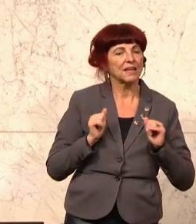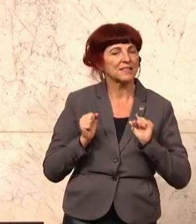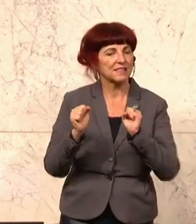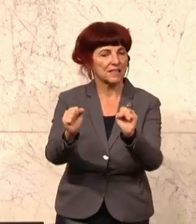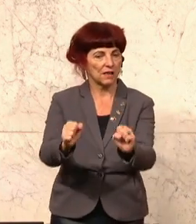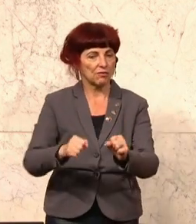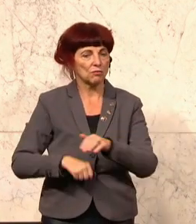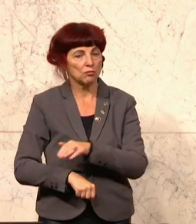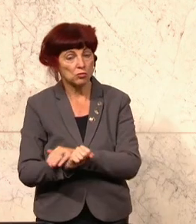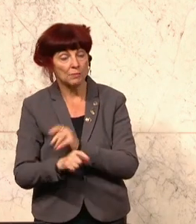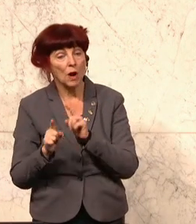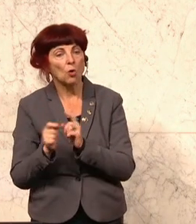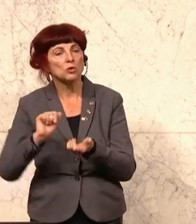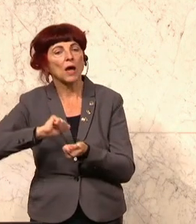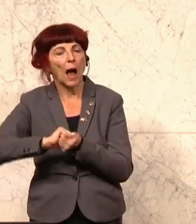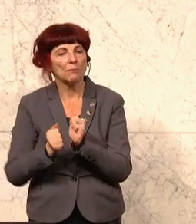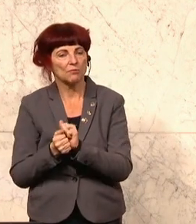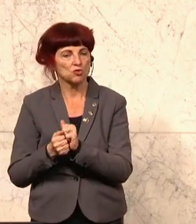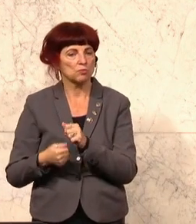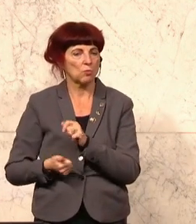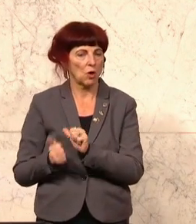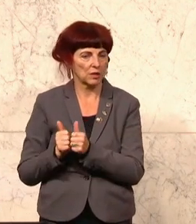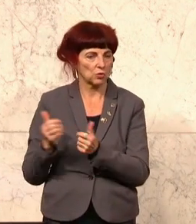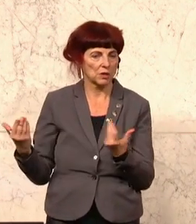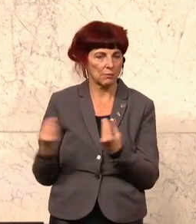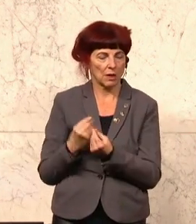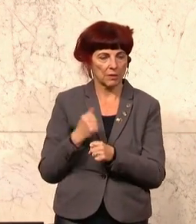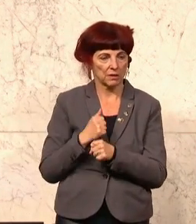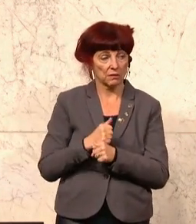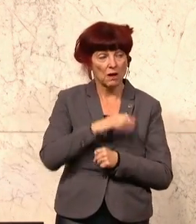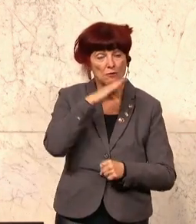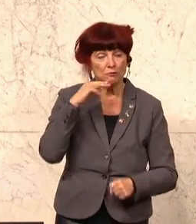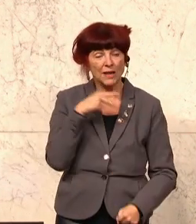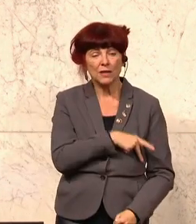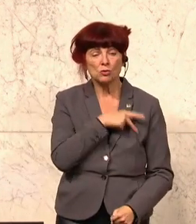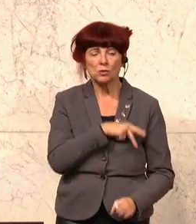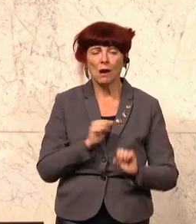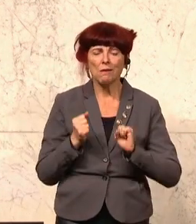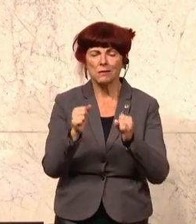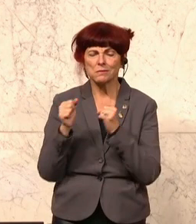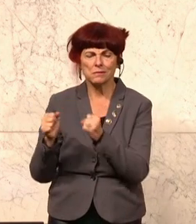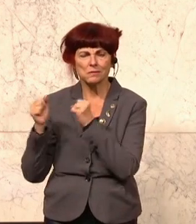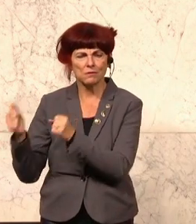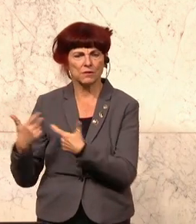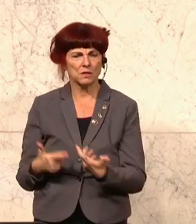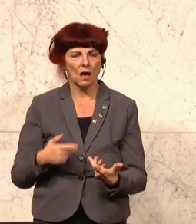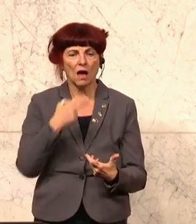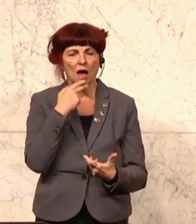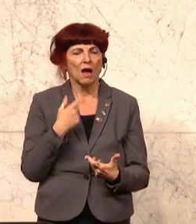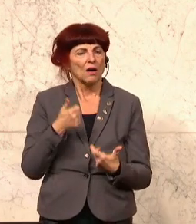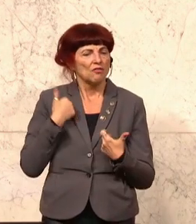Kampfsport zusammenarbeiten. Eine Vielzahl von sozialen Initiativen arbeitet daran, Ausgrenzungs und